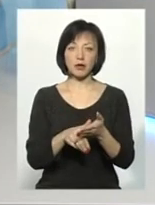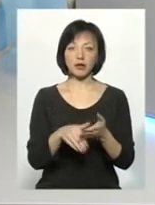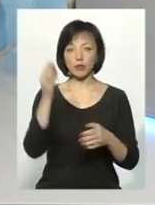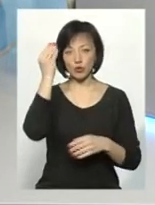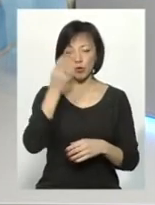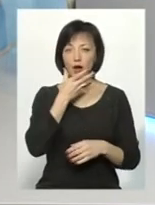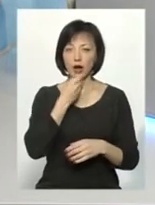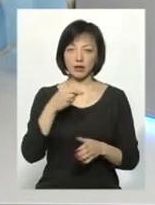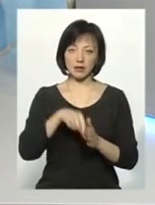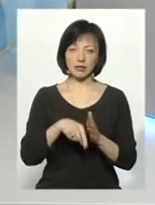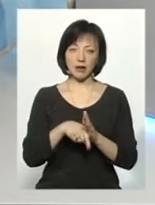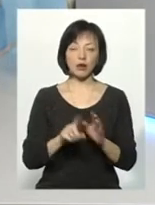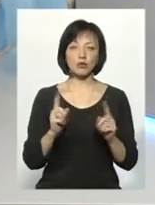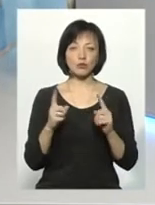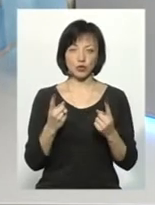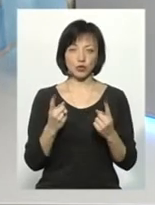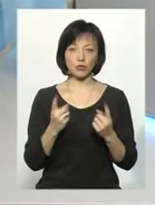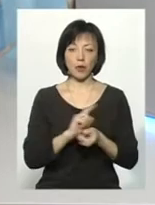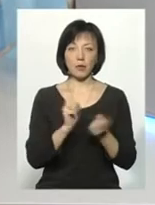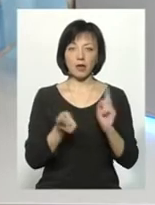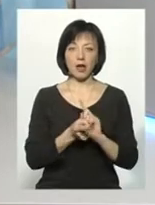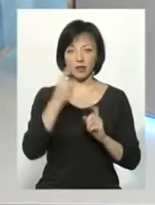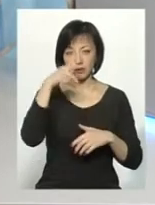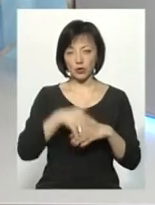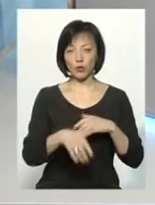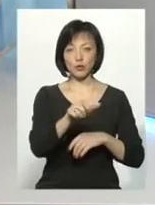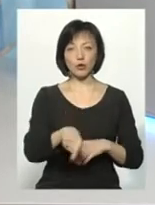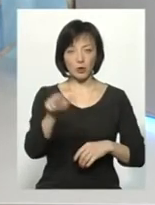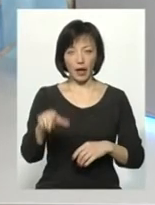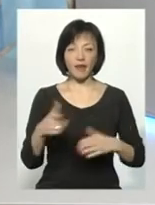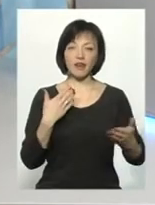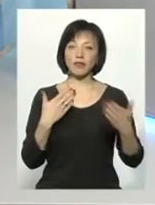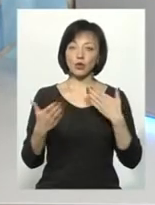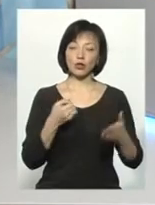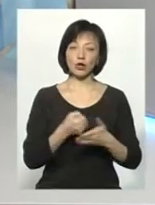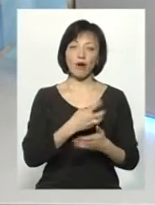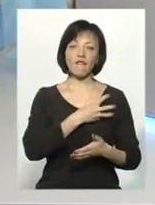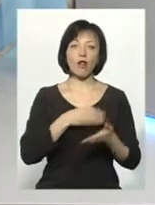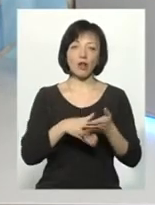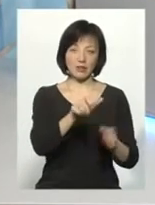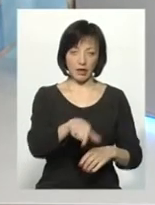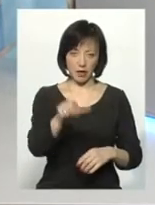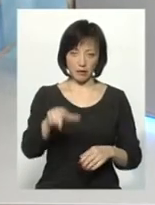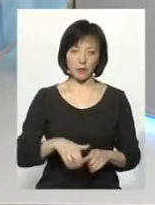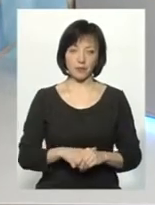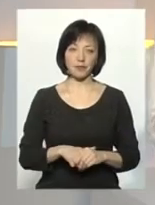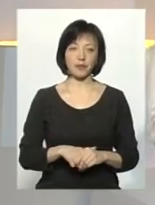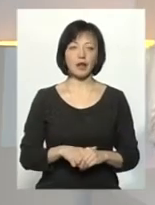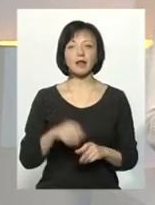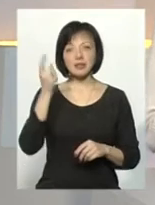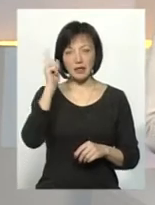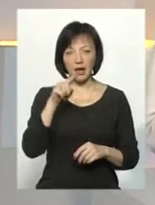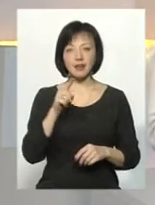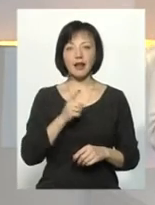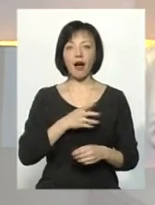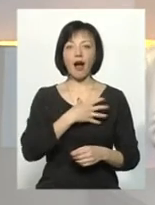думку, це дуже гарний знак, тому що помінялося свідомістю людей і відношення до волонтерів і до волонтерства. Ну, знаєте, альтруїзм,